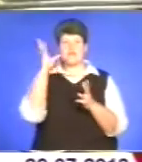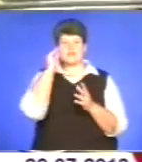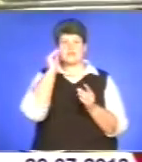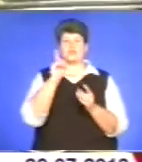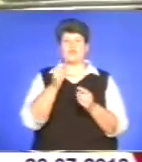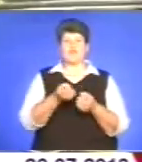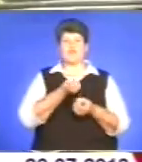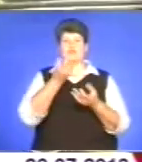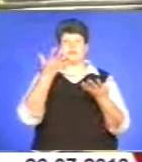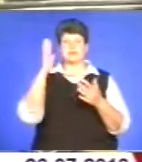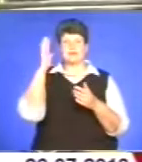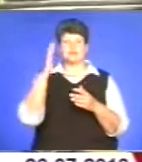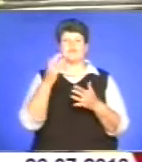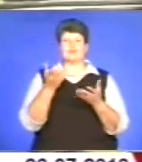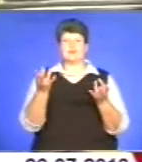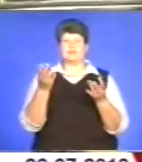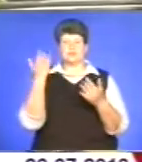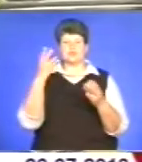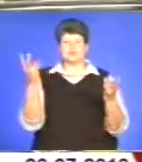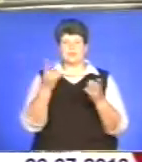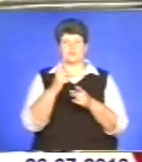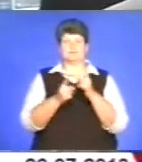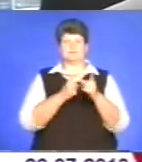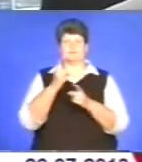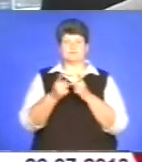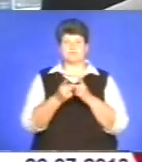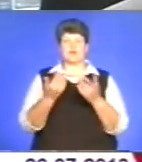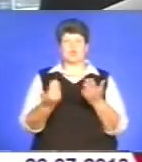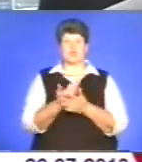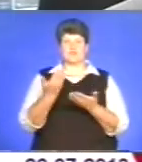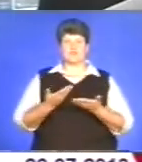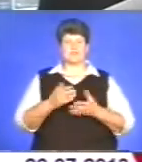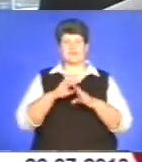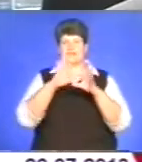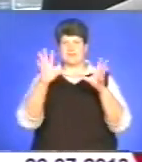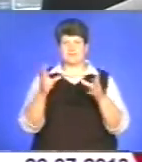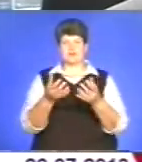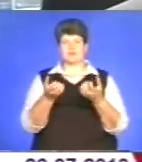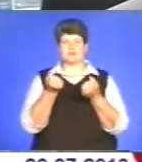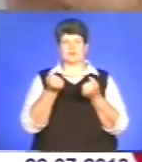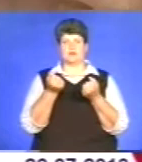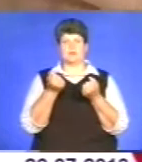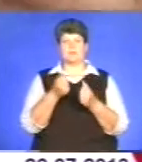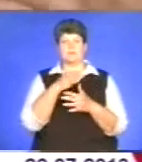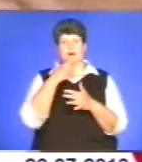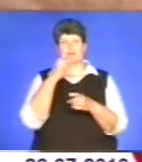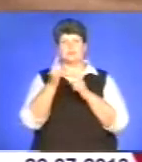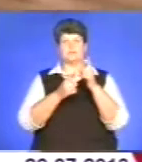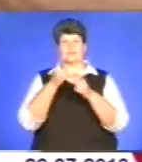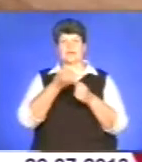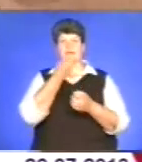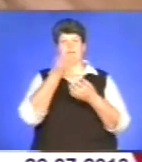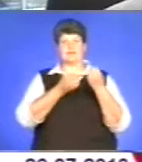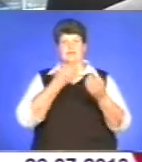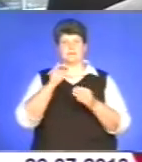Топільчі давно потребував відновлення. Щоправда, нове життя отримують не всі частини комплексу водограїв. Деякі перетворять на квітники.